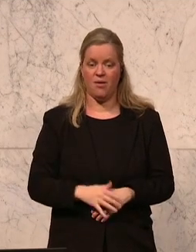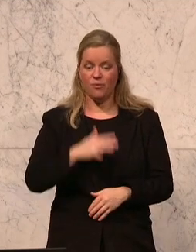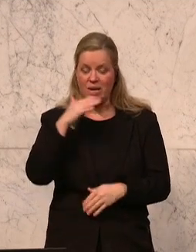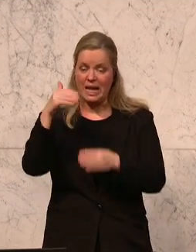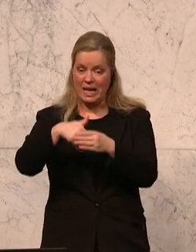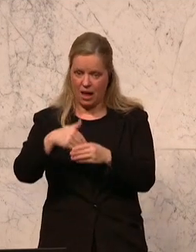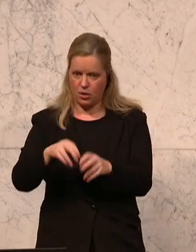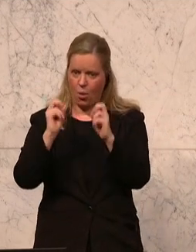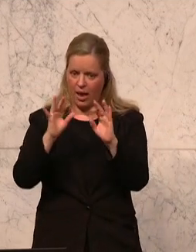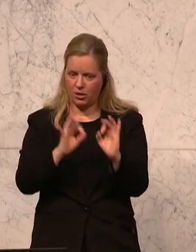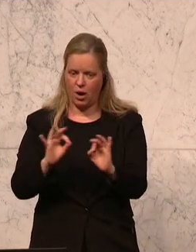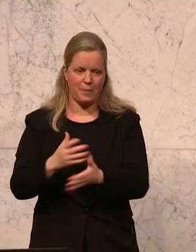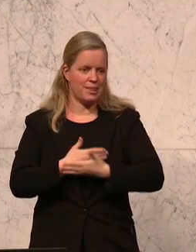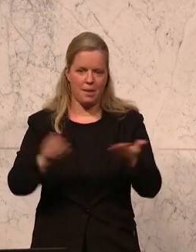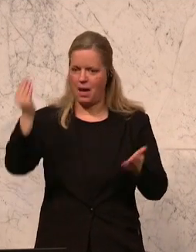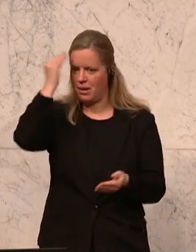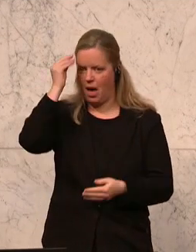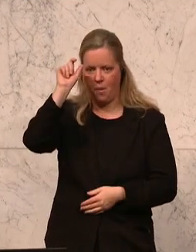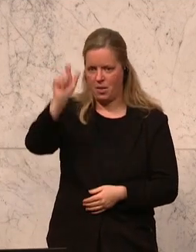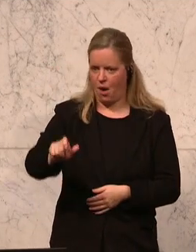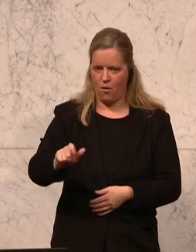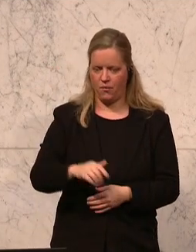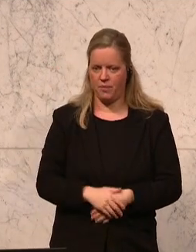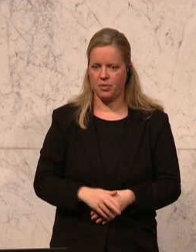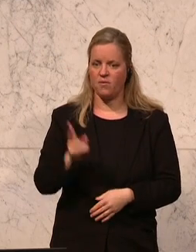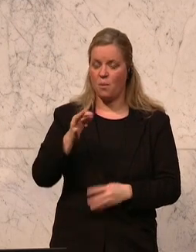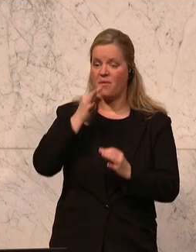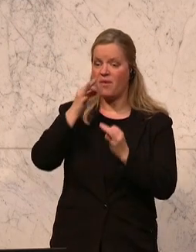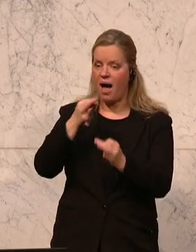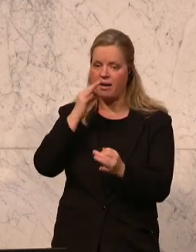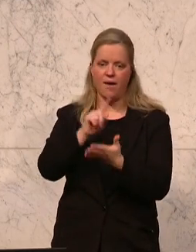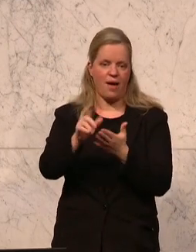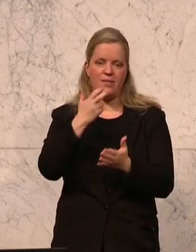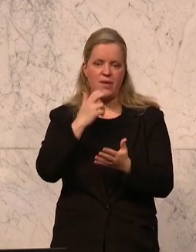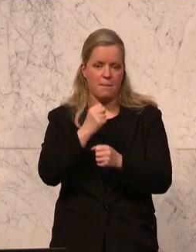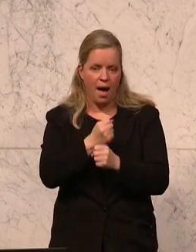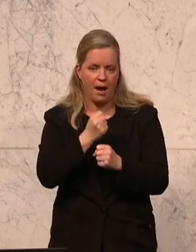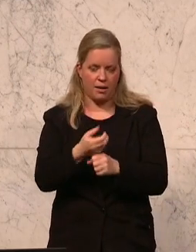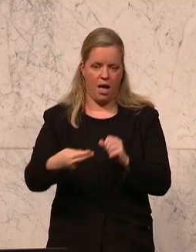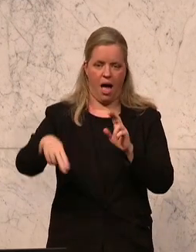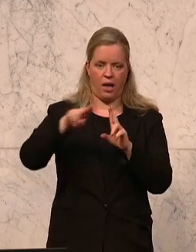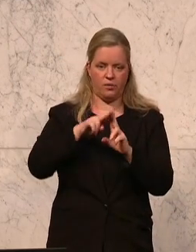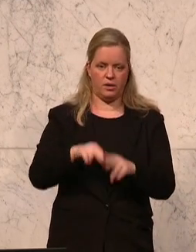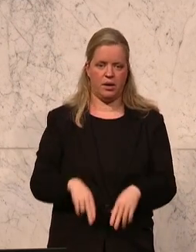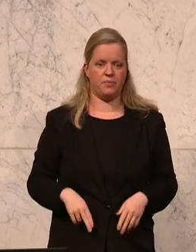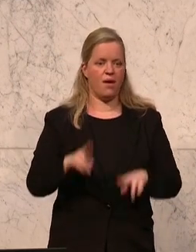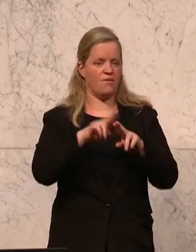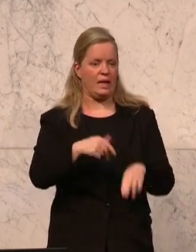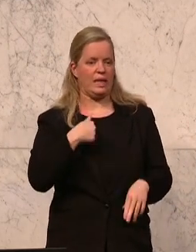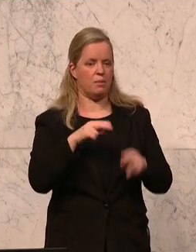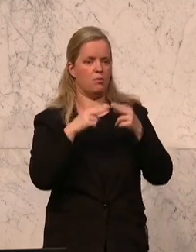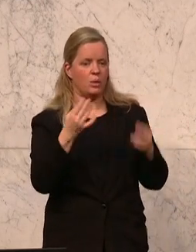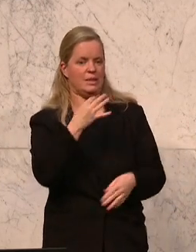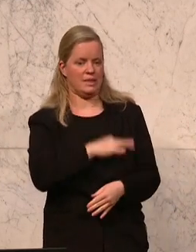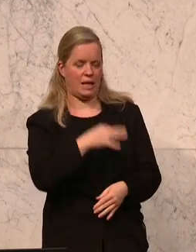nur glaubt Ihnen keiner mehr. Weil auf die Frage, ja wann wollen Sie denn das machen, die Antwort, dann wenn ich Bundeskanzler bin,